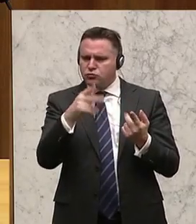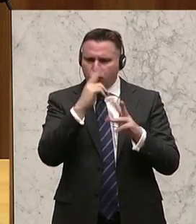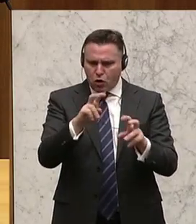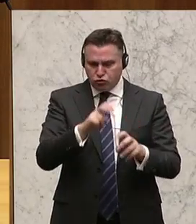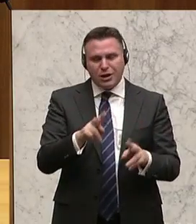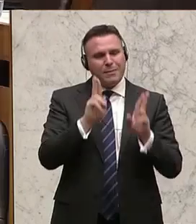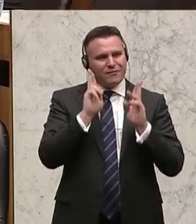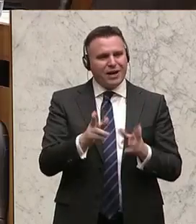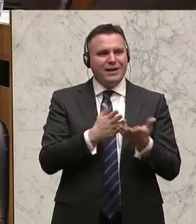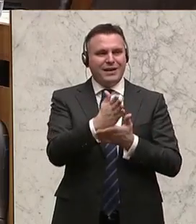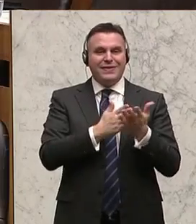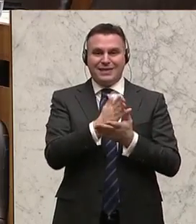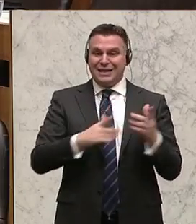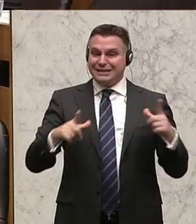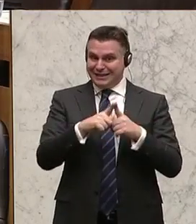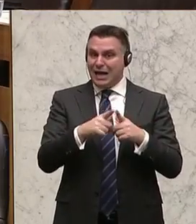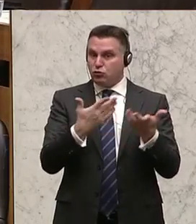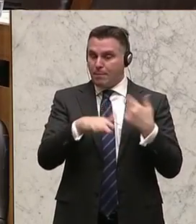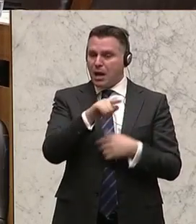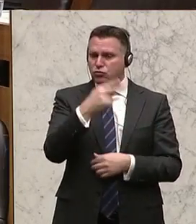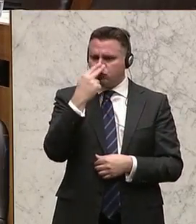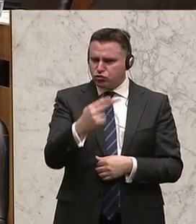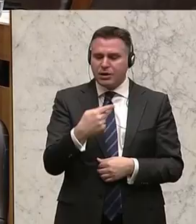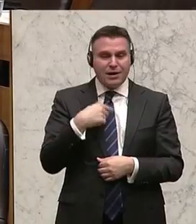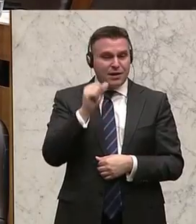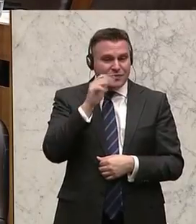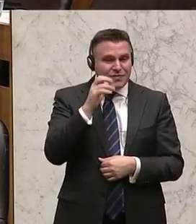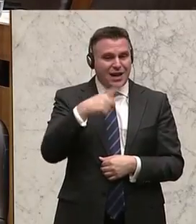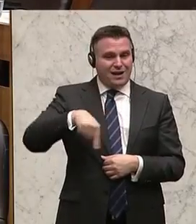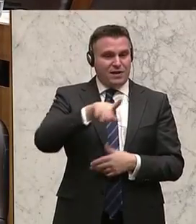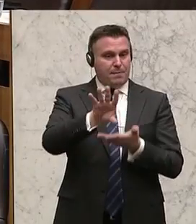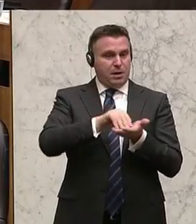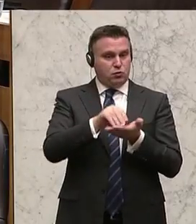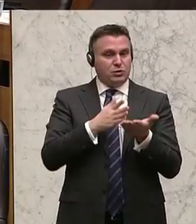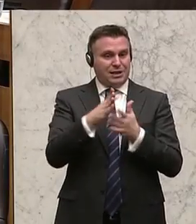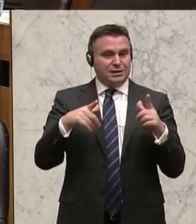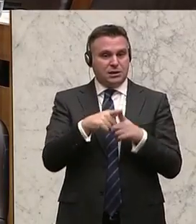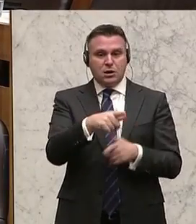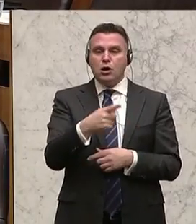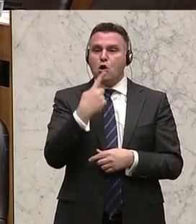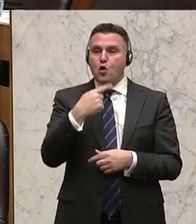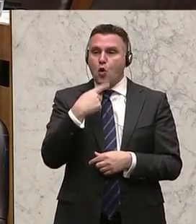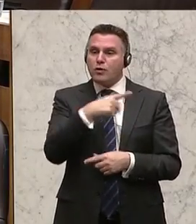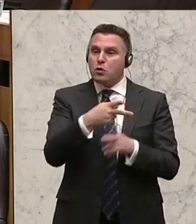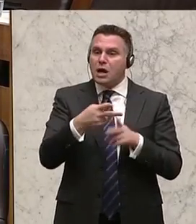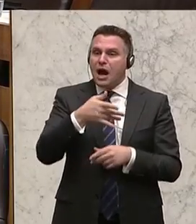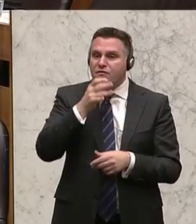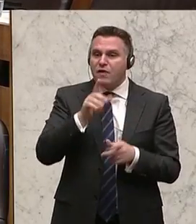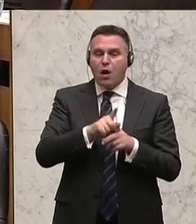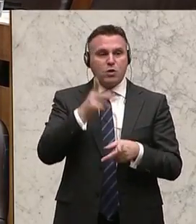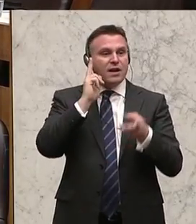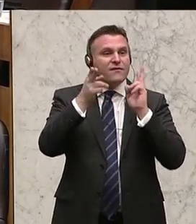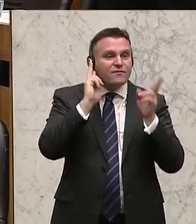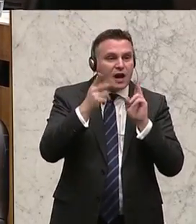Aber schauen wir uns wirklich die Dienstleistungen an, um die es geht. Das sind Dienstleistungen, die wir tagtäglich in Anspruch nehmen. Wenn wir in der Konditorei einen Kaffee trinken gehen, wenn wir zu einer